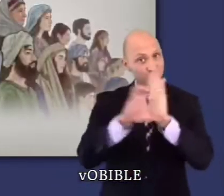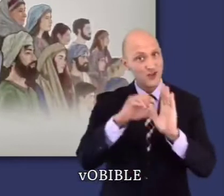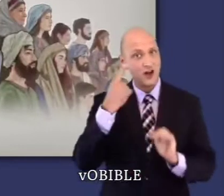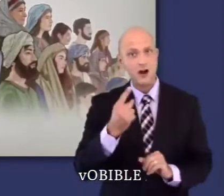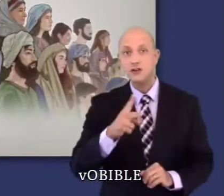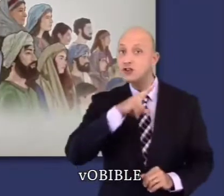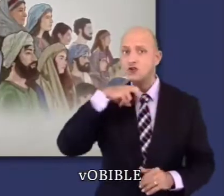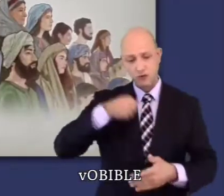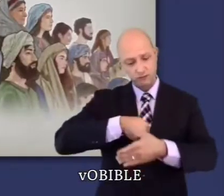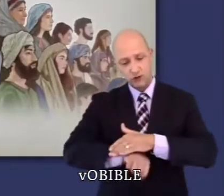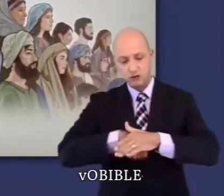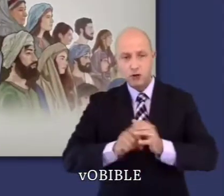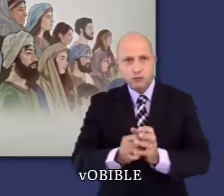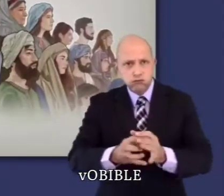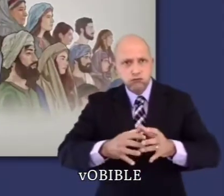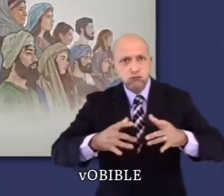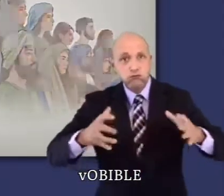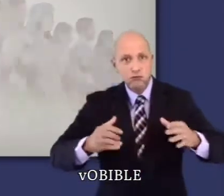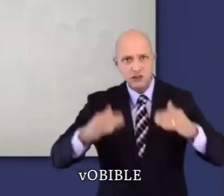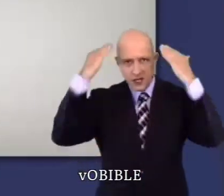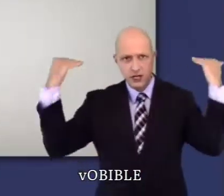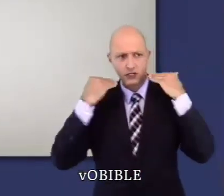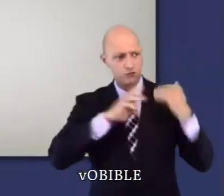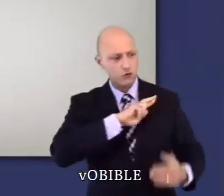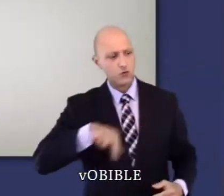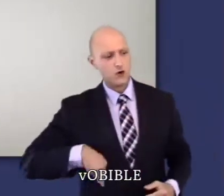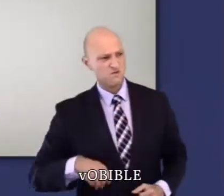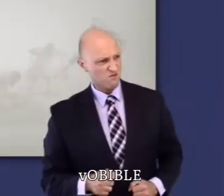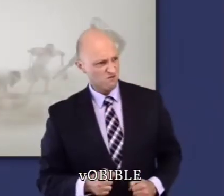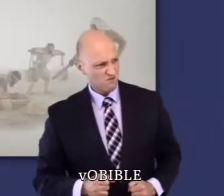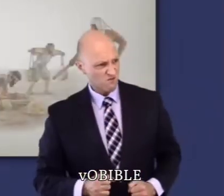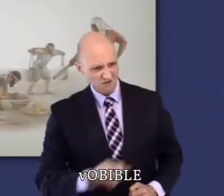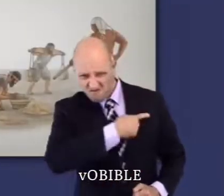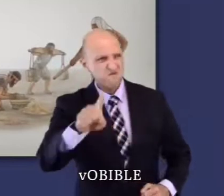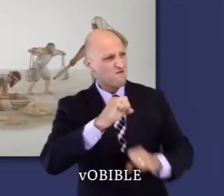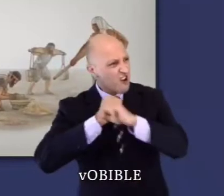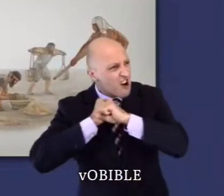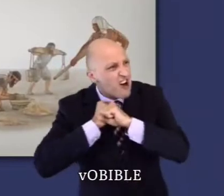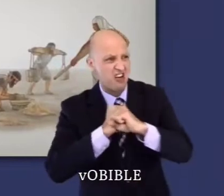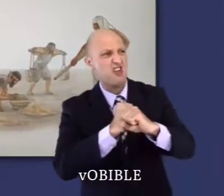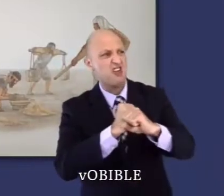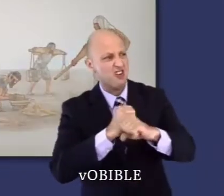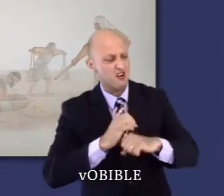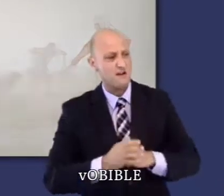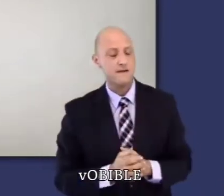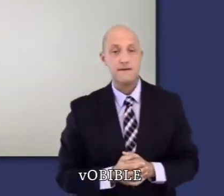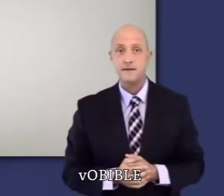le nombre des Israélites a augmenté de façon extraordinaire, ce qui pousse Pharaon à les soumettre à un dur esclavage.